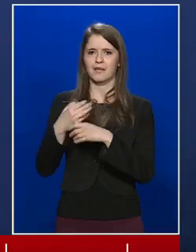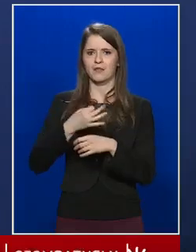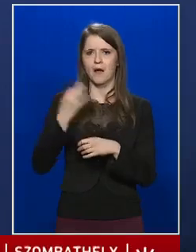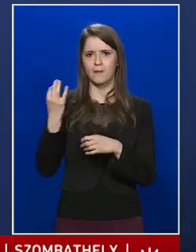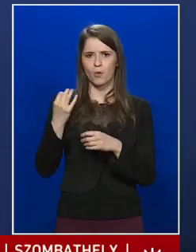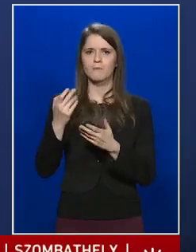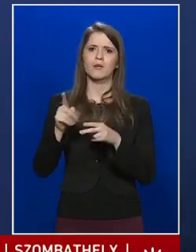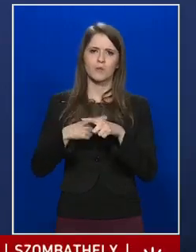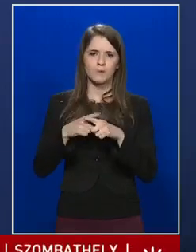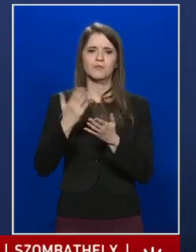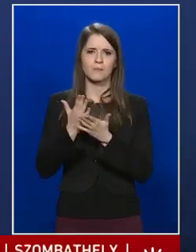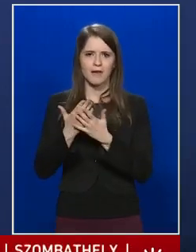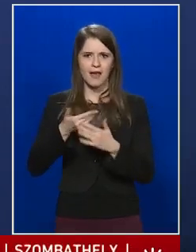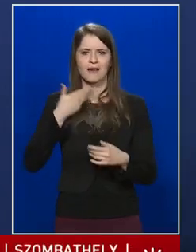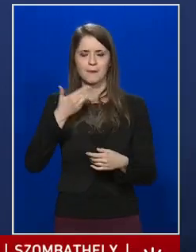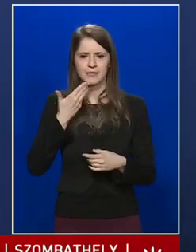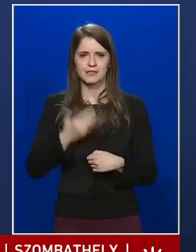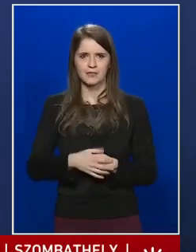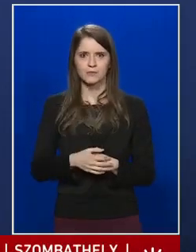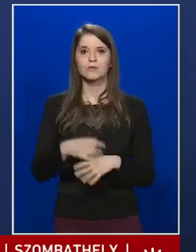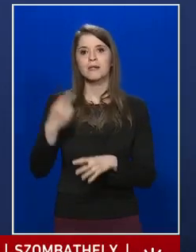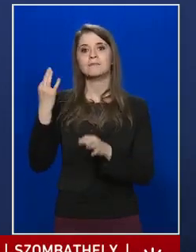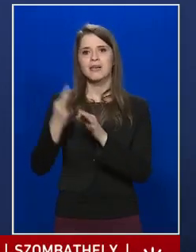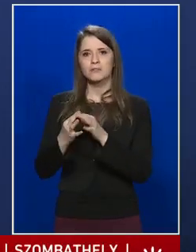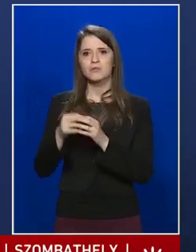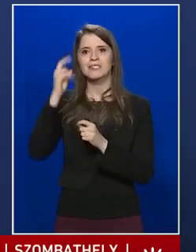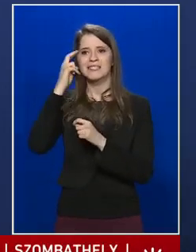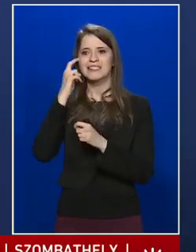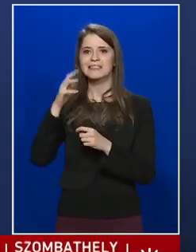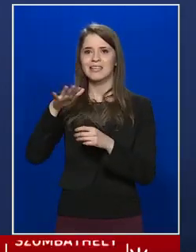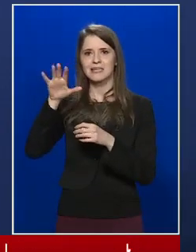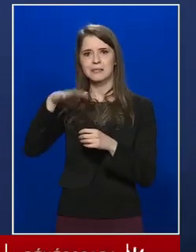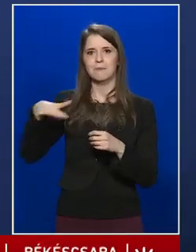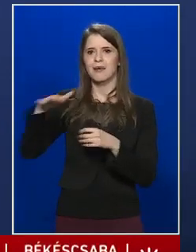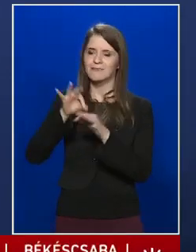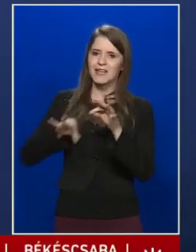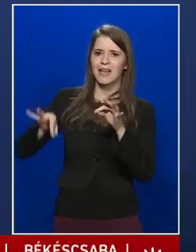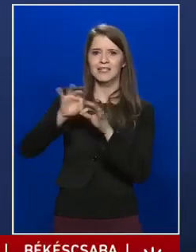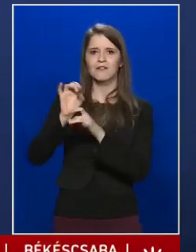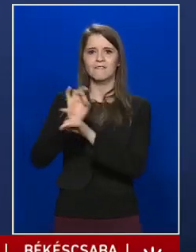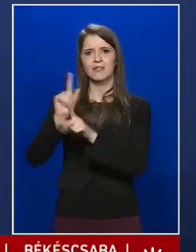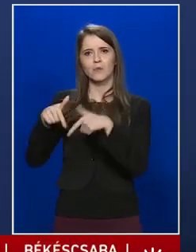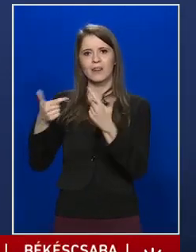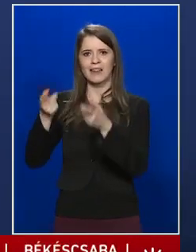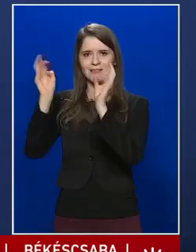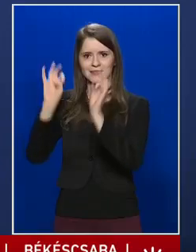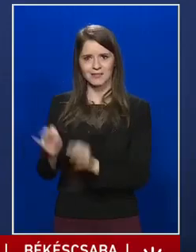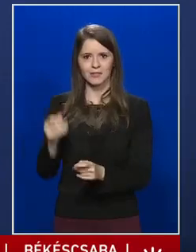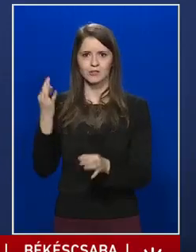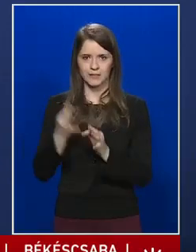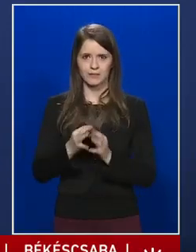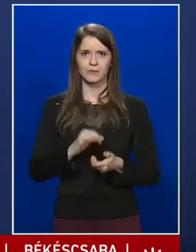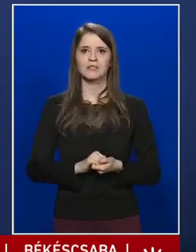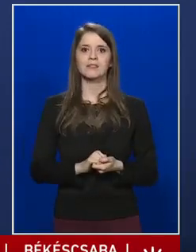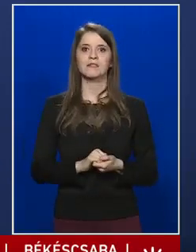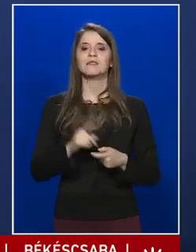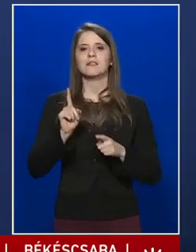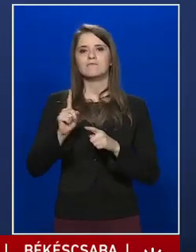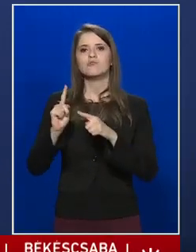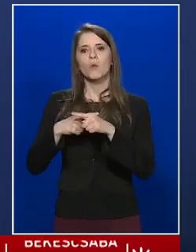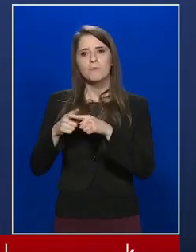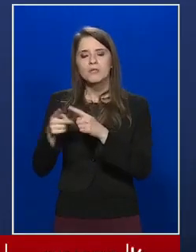is szó esett, hiszen megtörtént az intézménynek a fertőtlenítése. Ugyanakkor többszöri